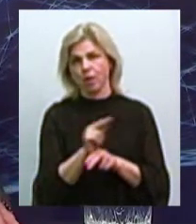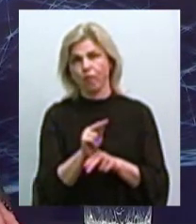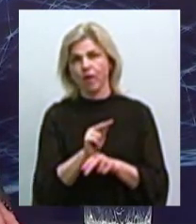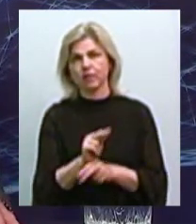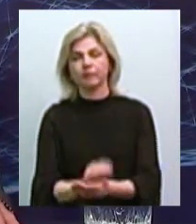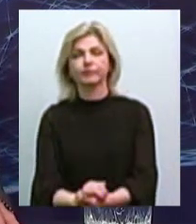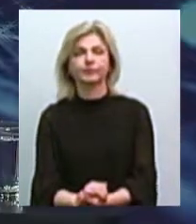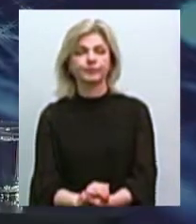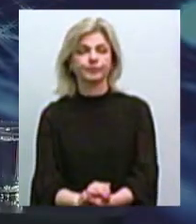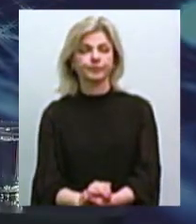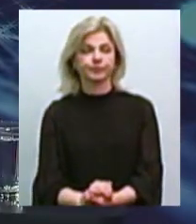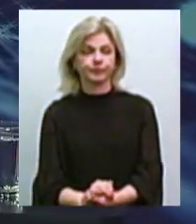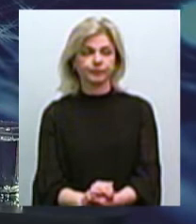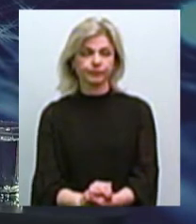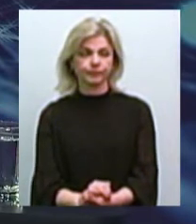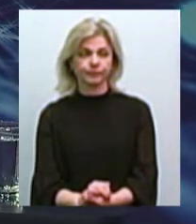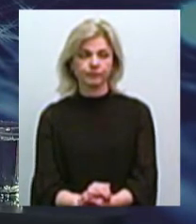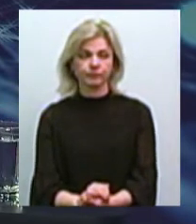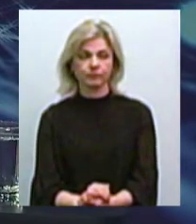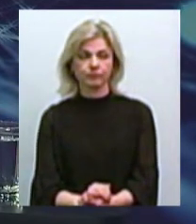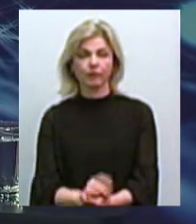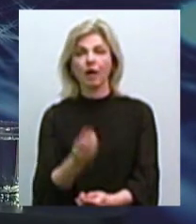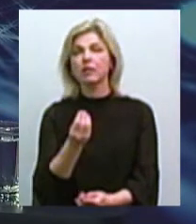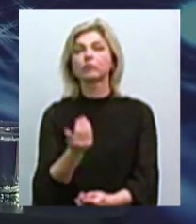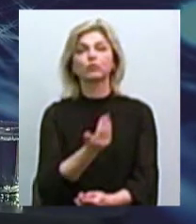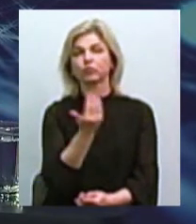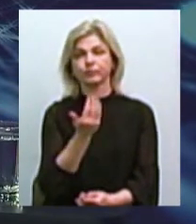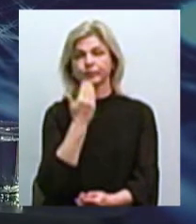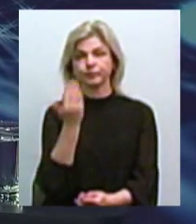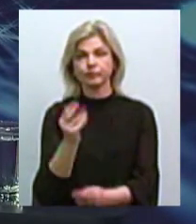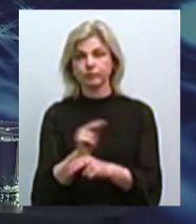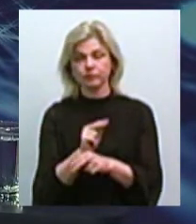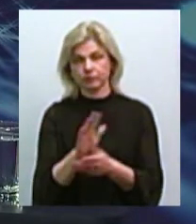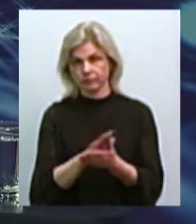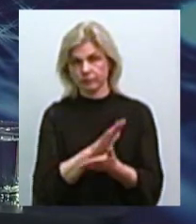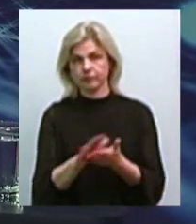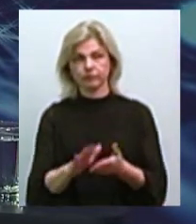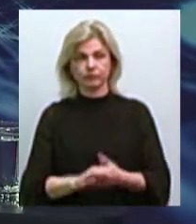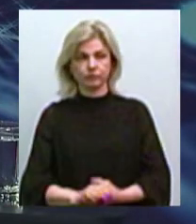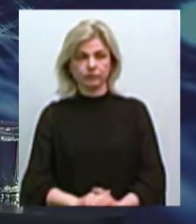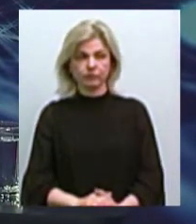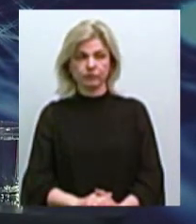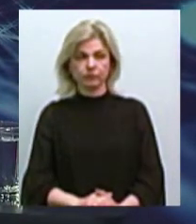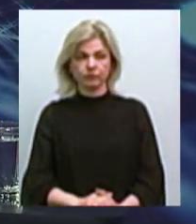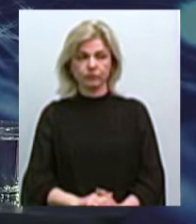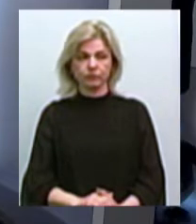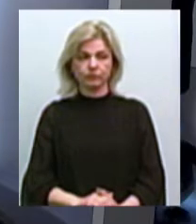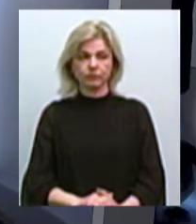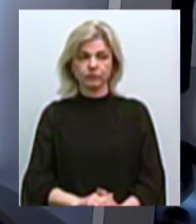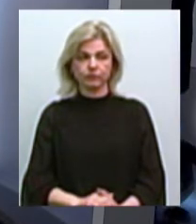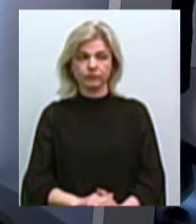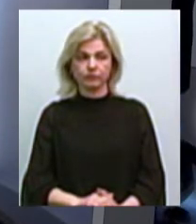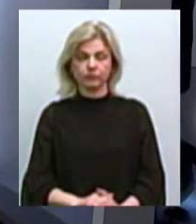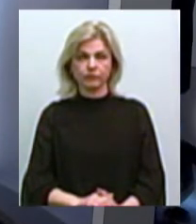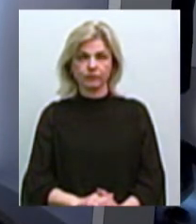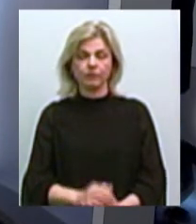лікується. За який рахунок? Безкоштовно. Анастасія, як